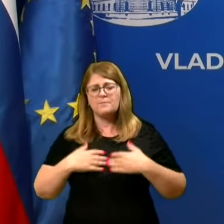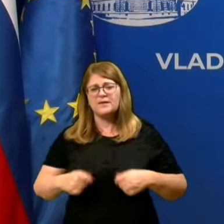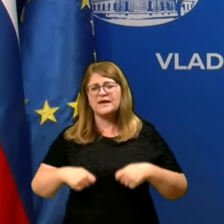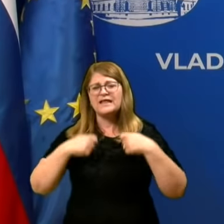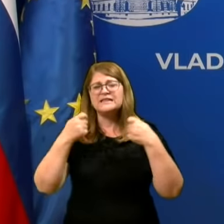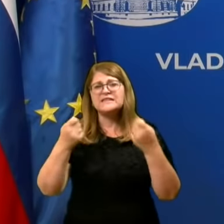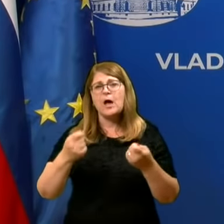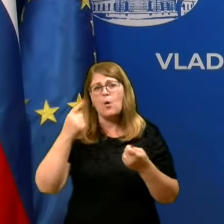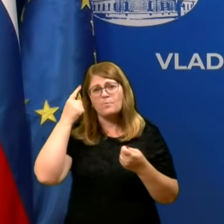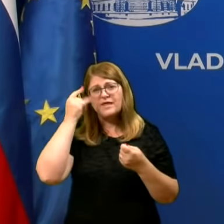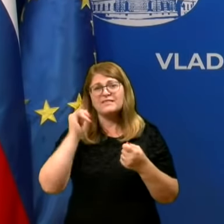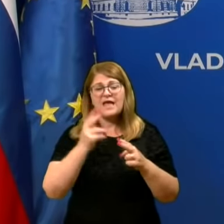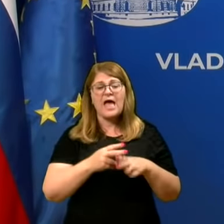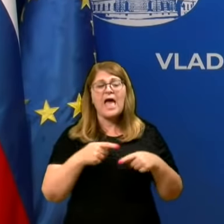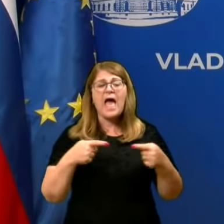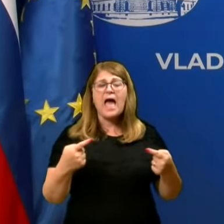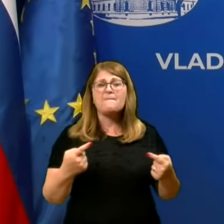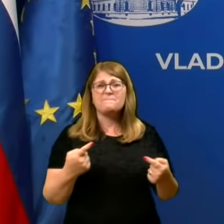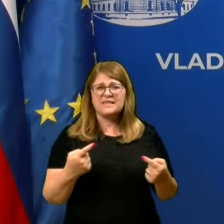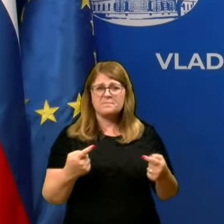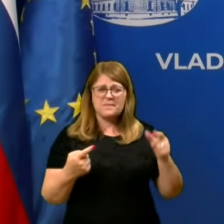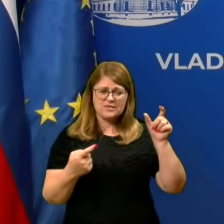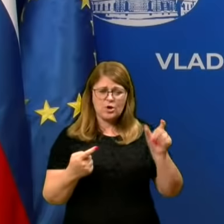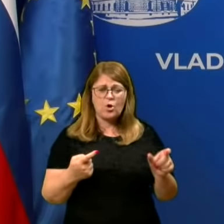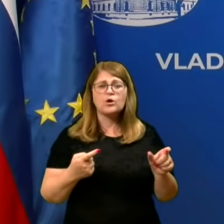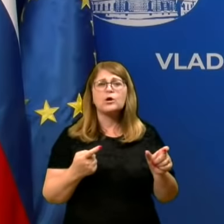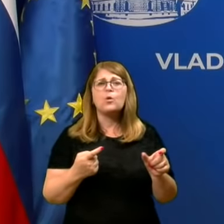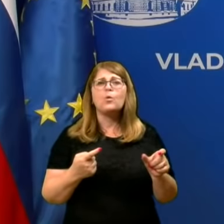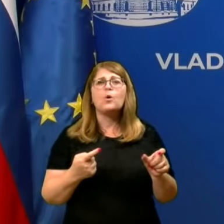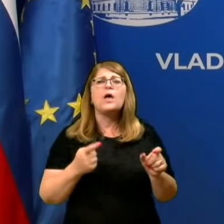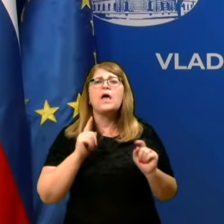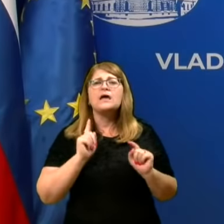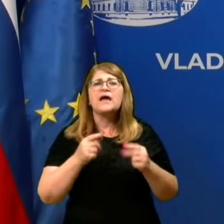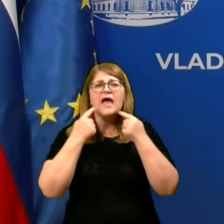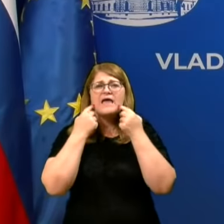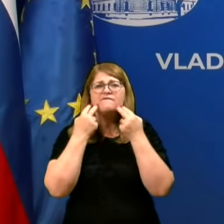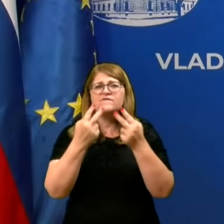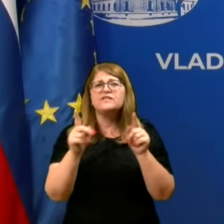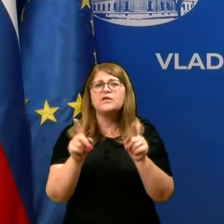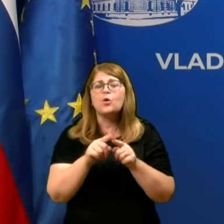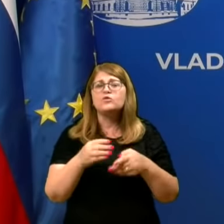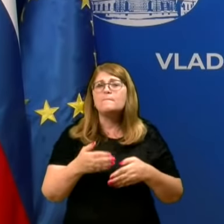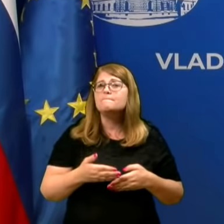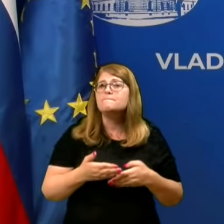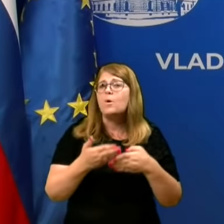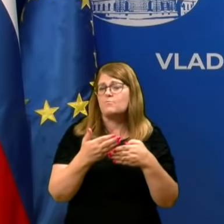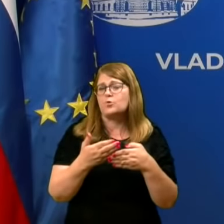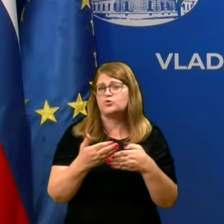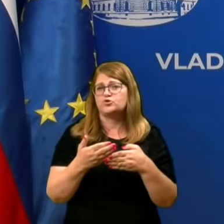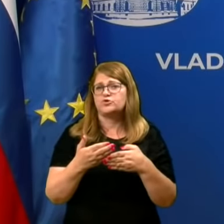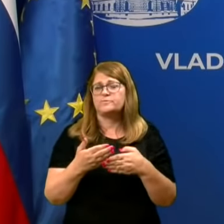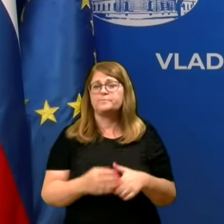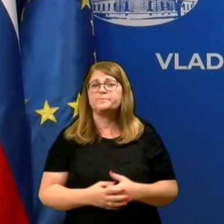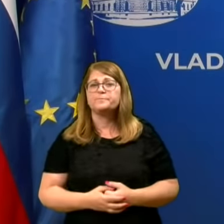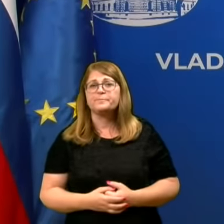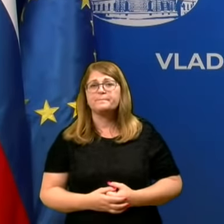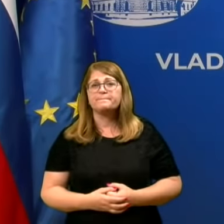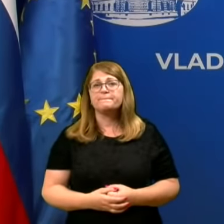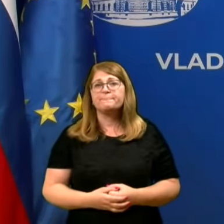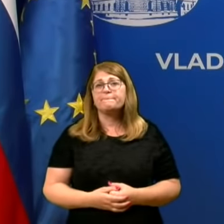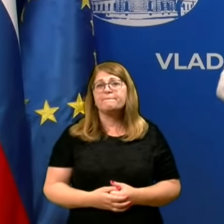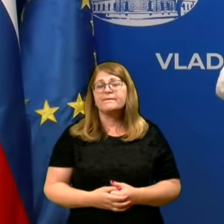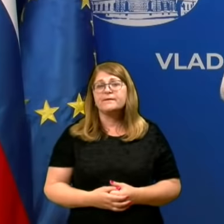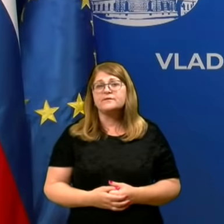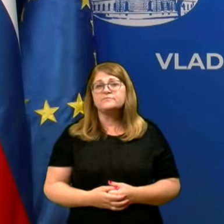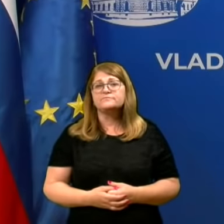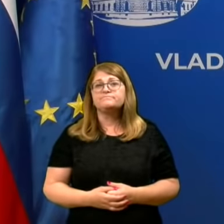mnenje na epidemiologo in mnenje naše stroke, kaj vidimo kot doprinos take rešitve pri obvladovanju izbruha.